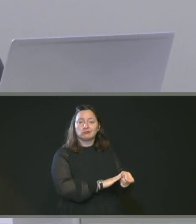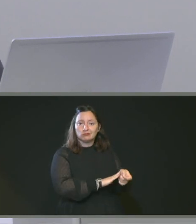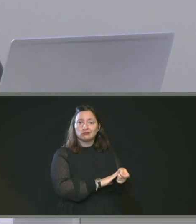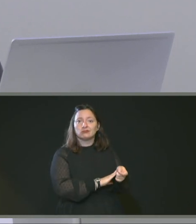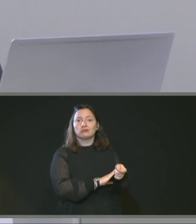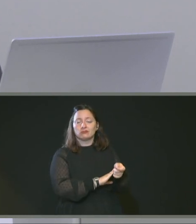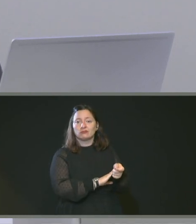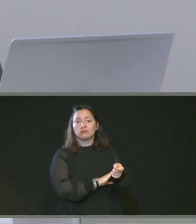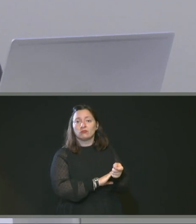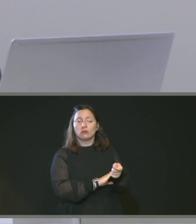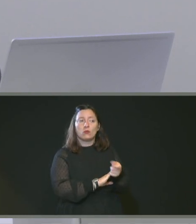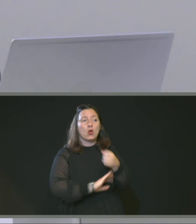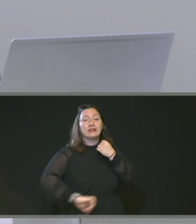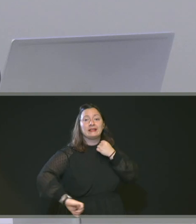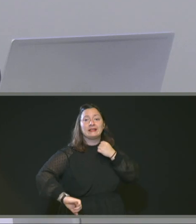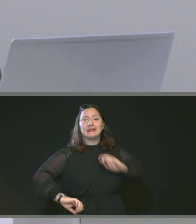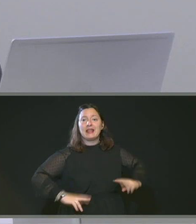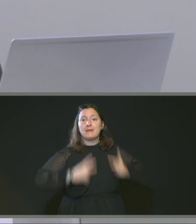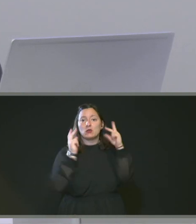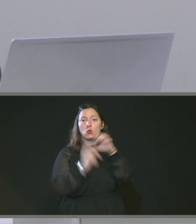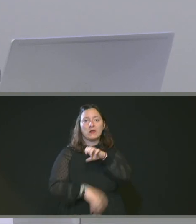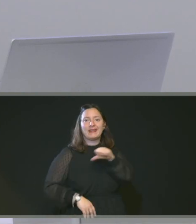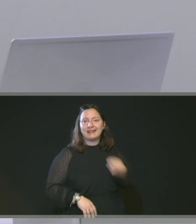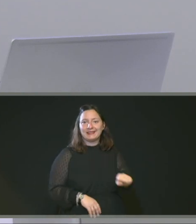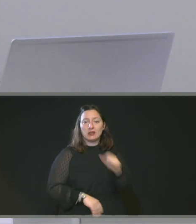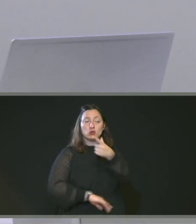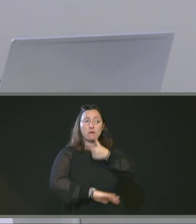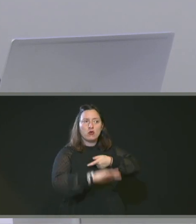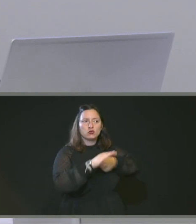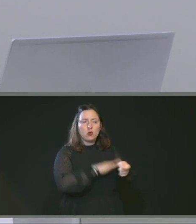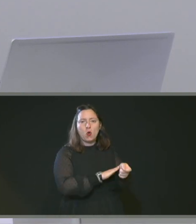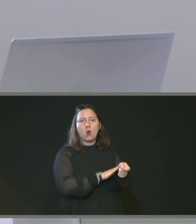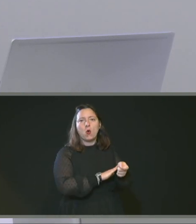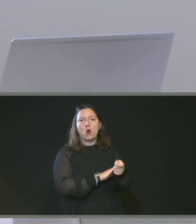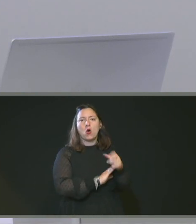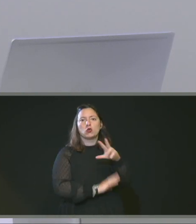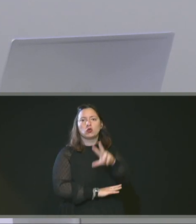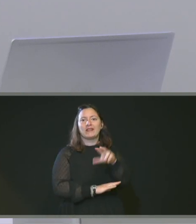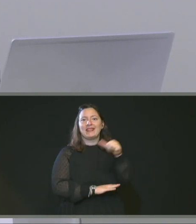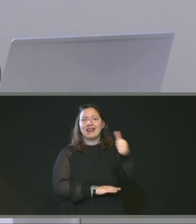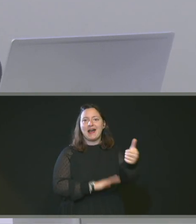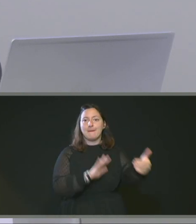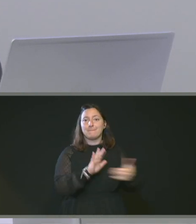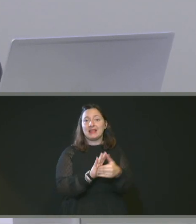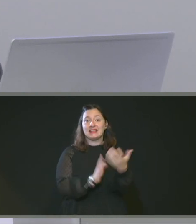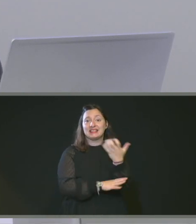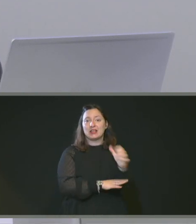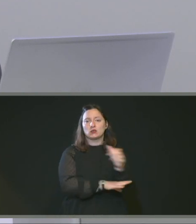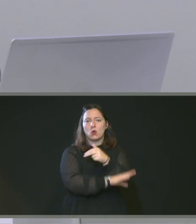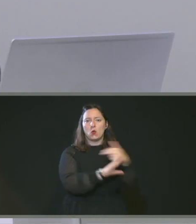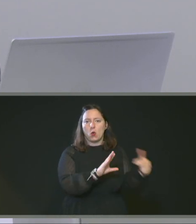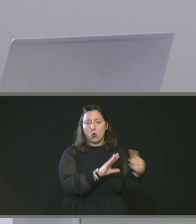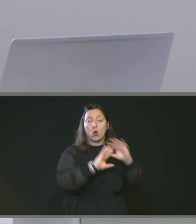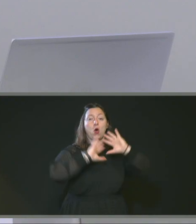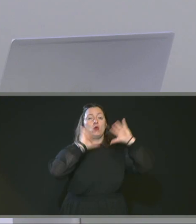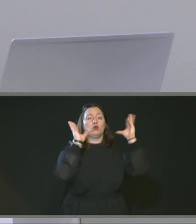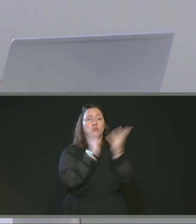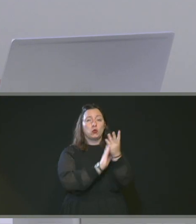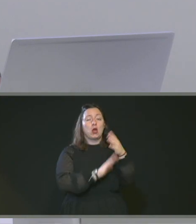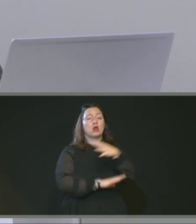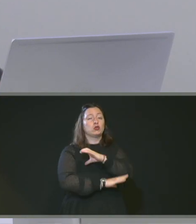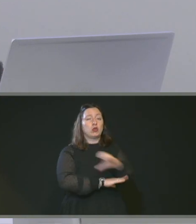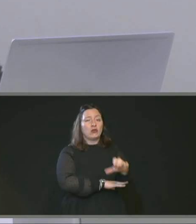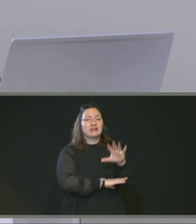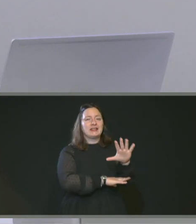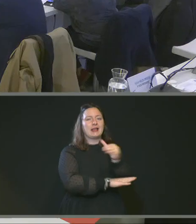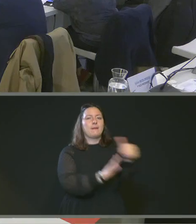dispositif Dynamique Location-ESS une subvention à cette association de 31 500 euros sur un total subventionnable de 105 000